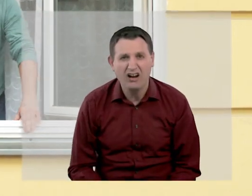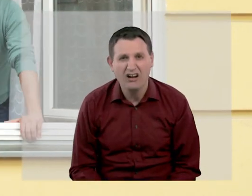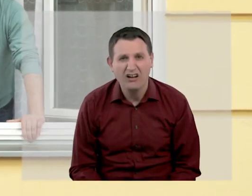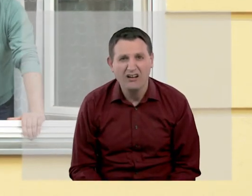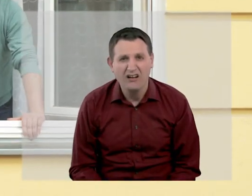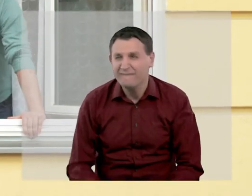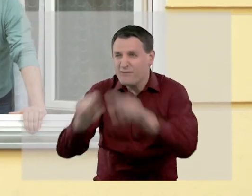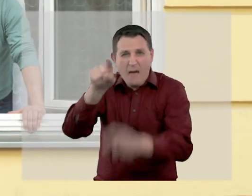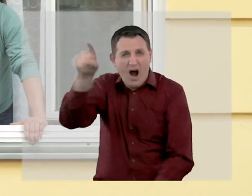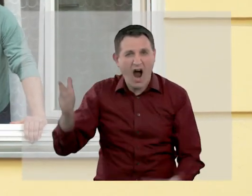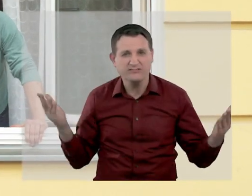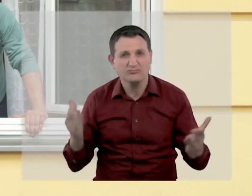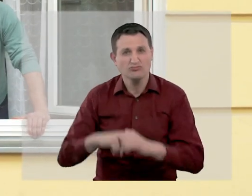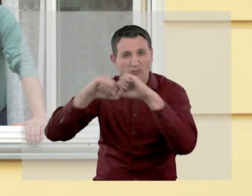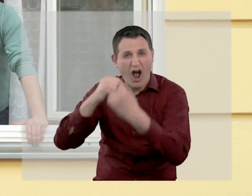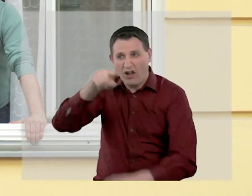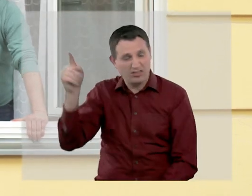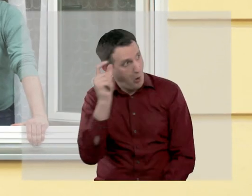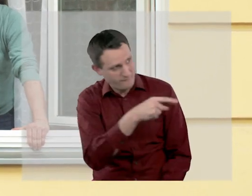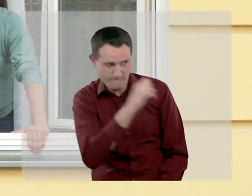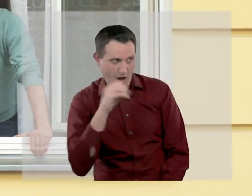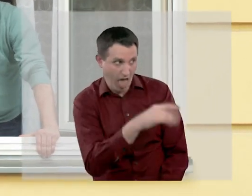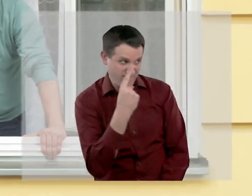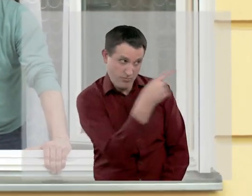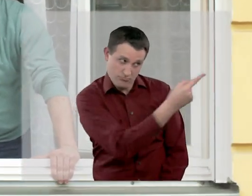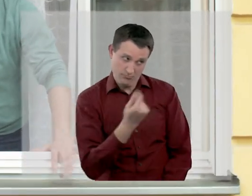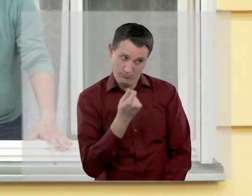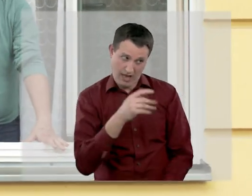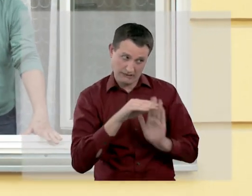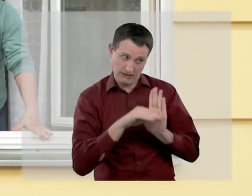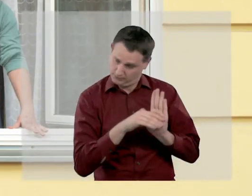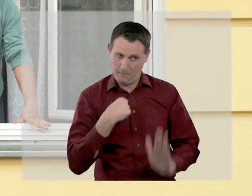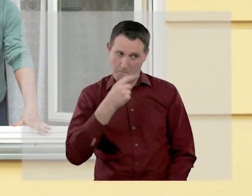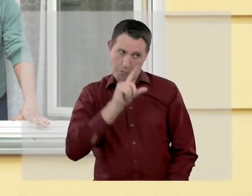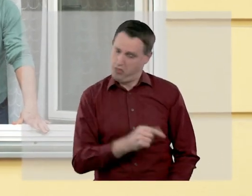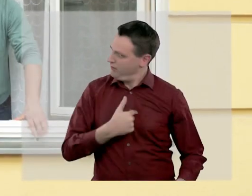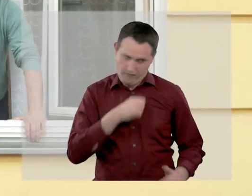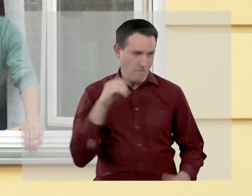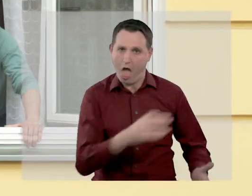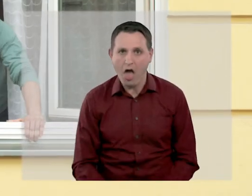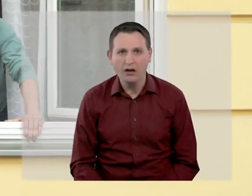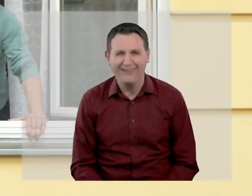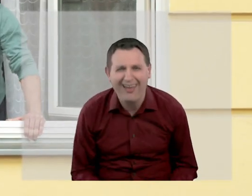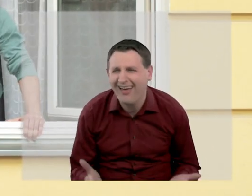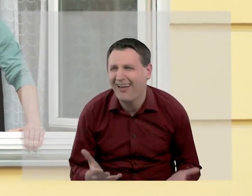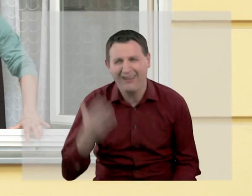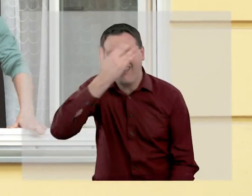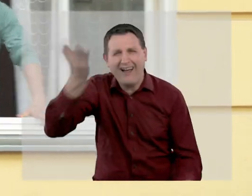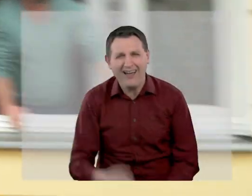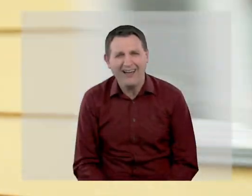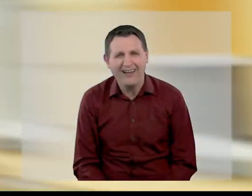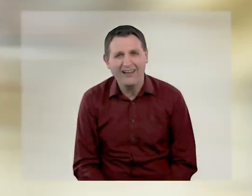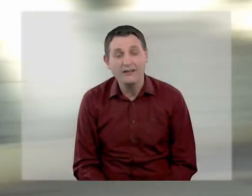Und die Konzerne, die sollen unsere Staaten verklagen können! Wenn wir Gesetze machen, die ihre Profite verringern! Ja, seid ihr Ehre!